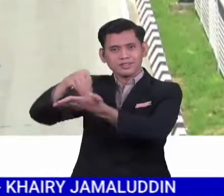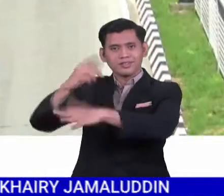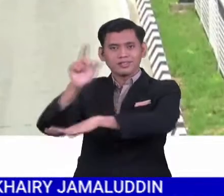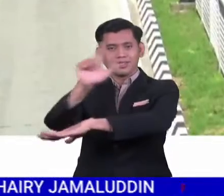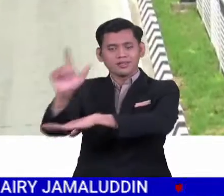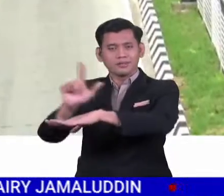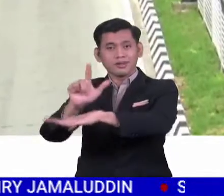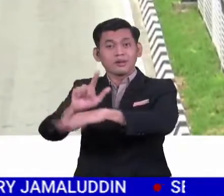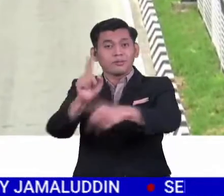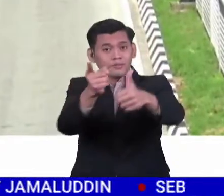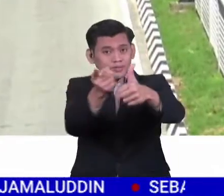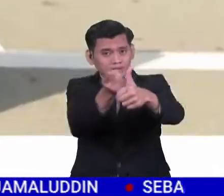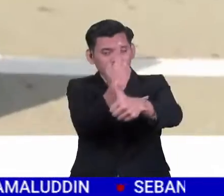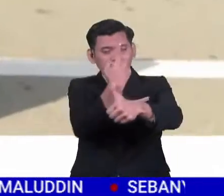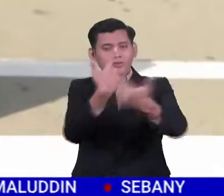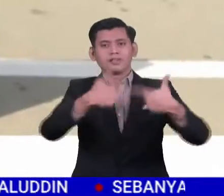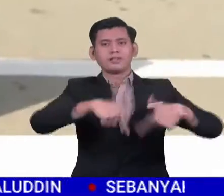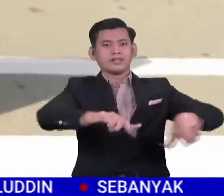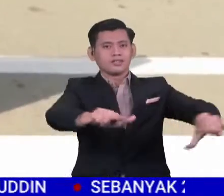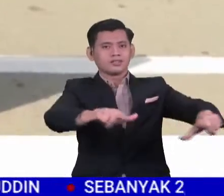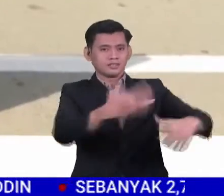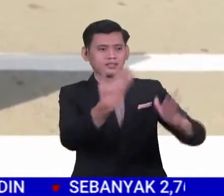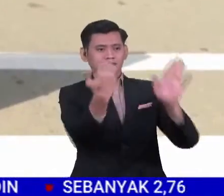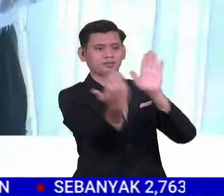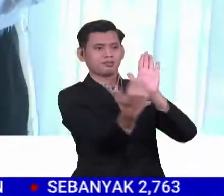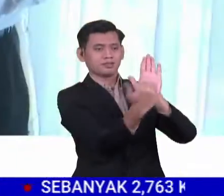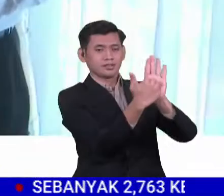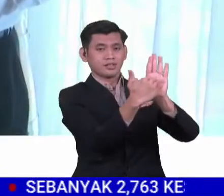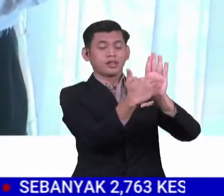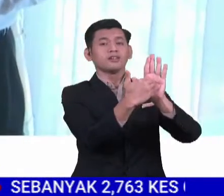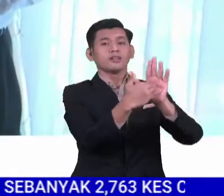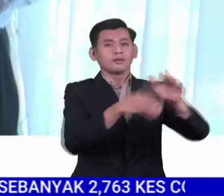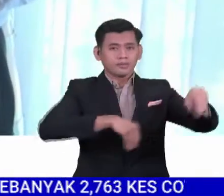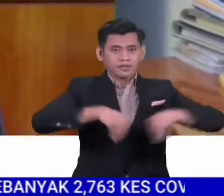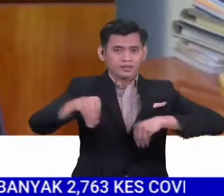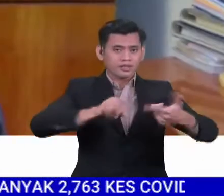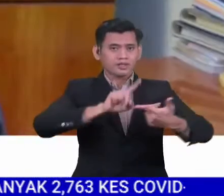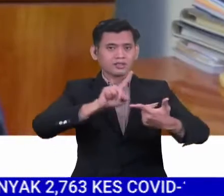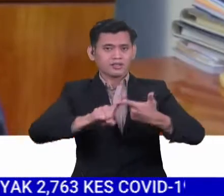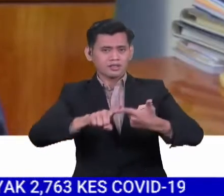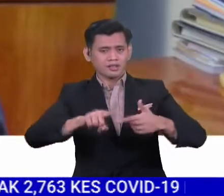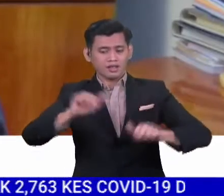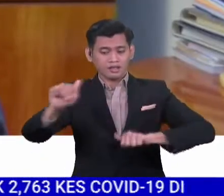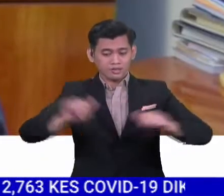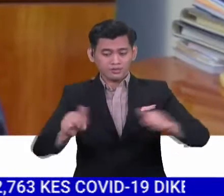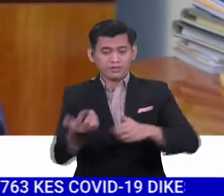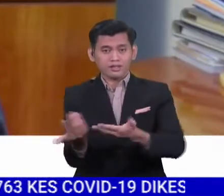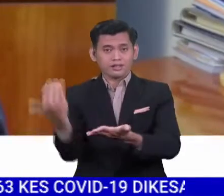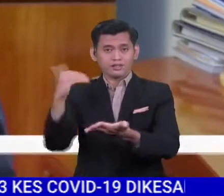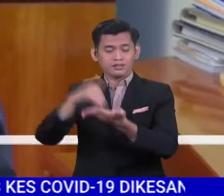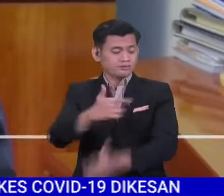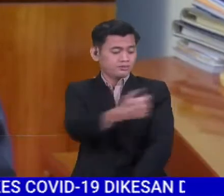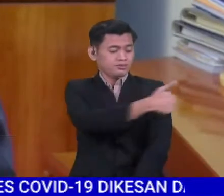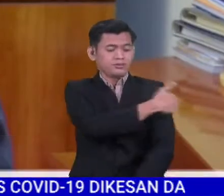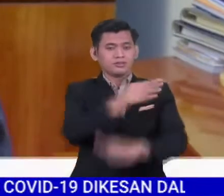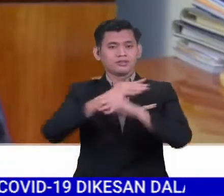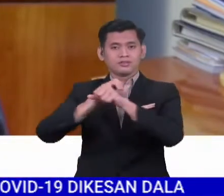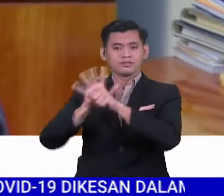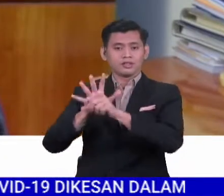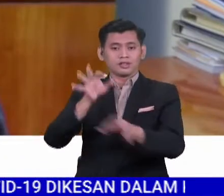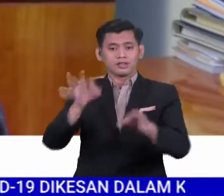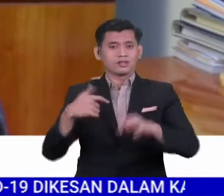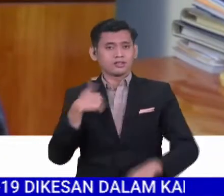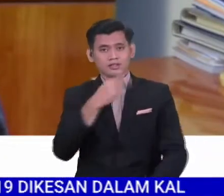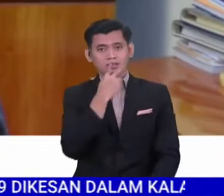Antaranya melaksana sekatan pergerakan dan mempergiat pemberian suntikan vaksin. Kalau kita melihat dari segi pencapaian kita, pada